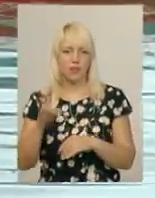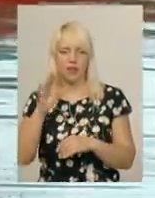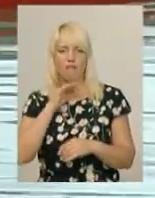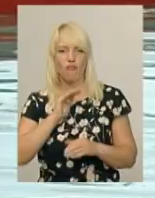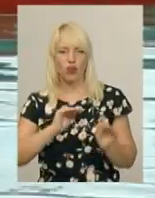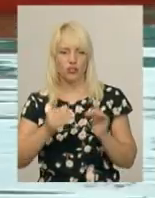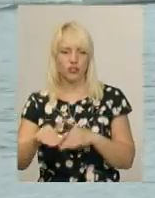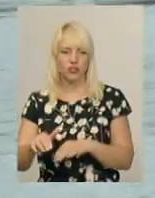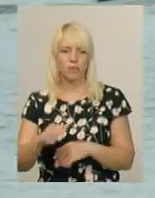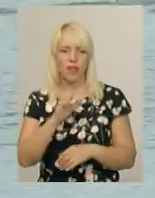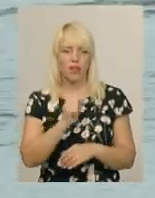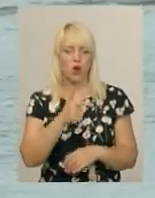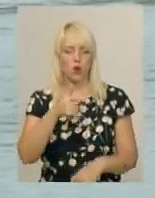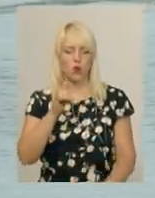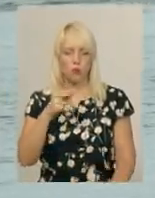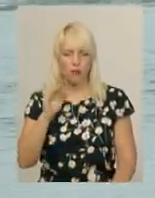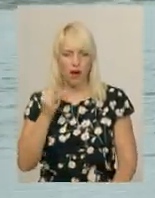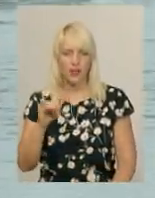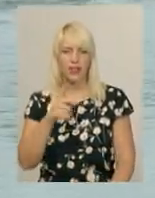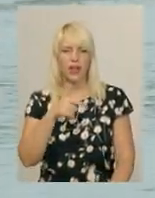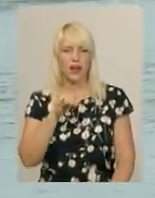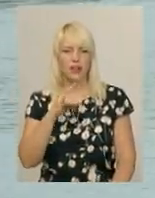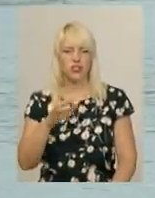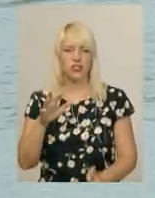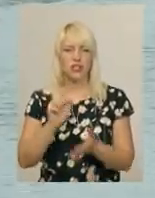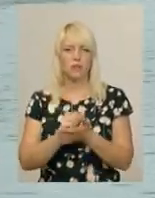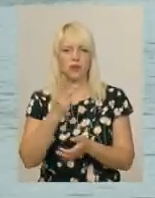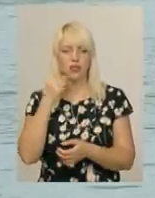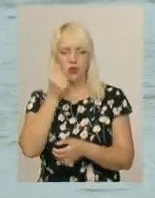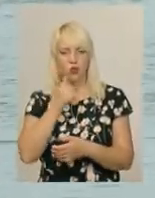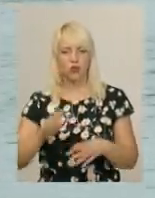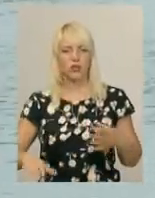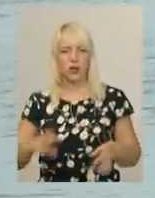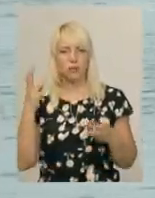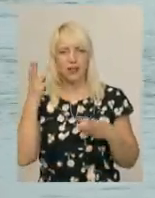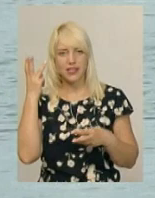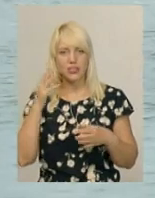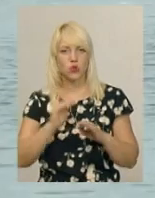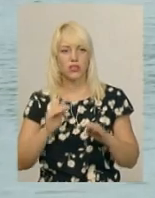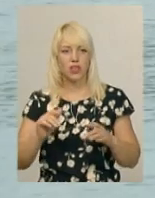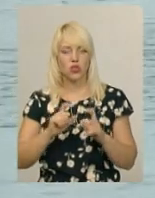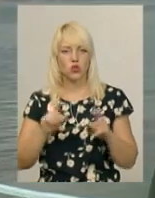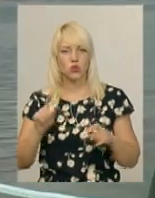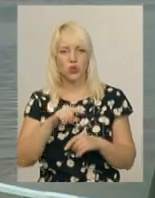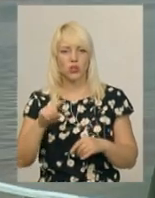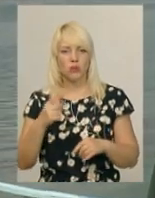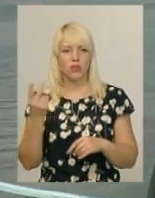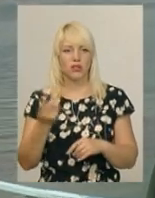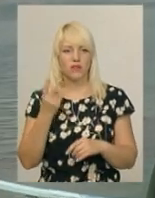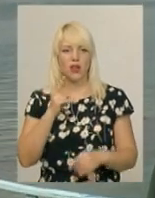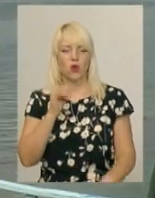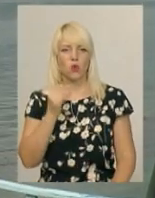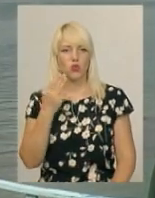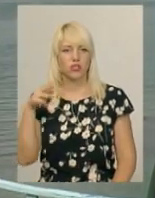Олександра Гайдаржи і Анастасія Дежицька веслуванням займаються три роки в тренерах Хмельницької дитячо-юнацької спортивної школи номер два Миколи